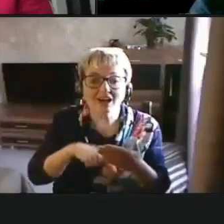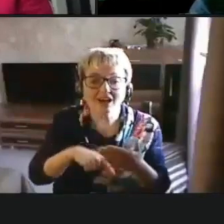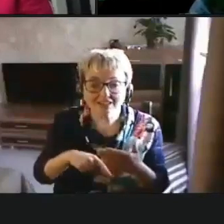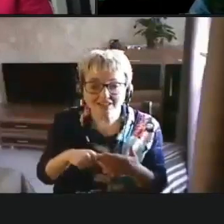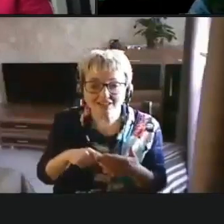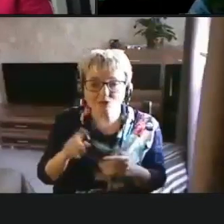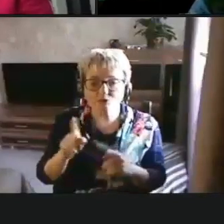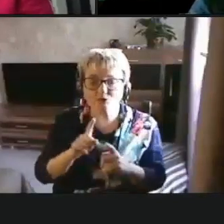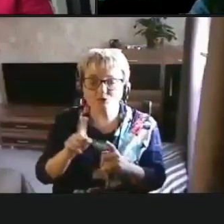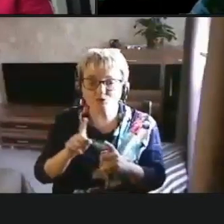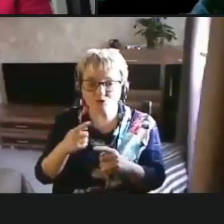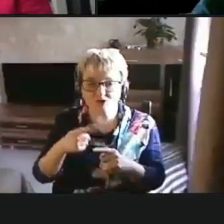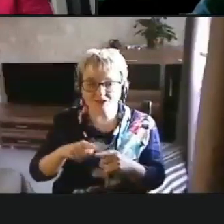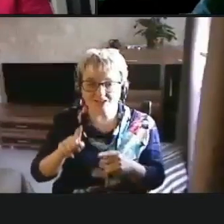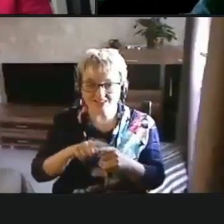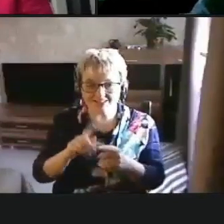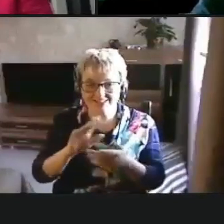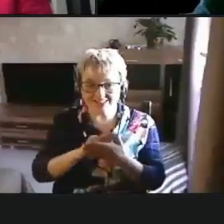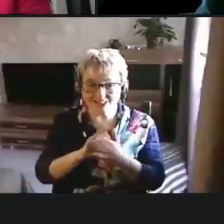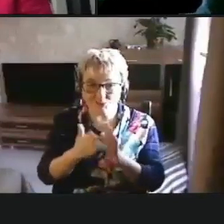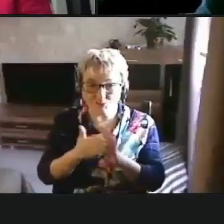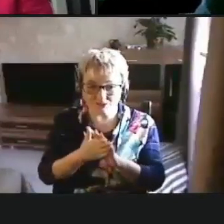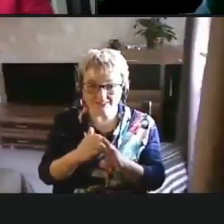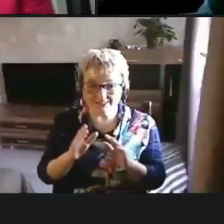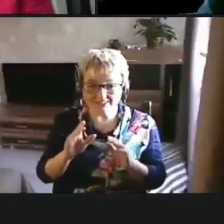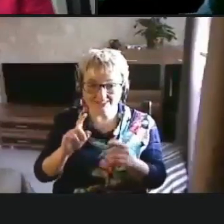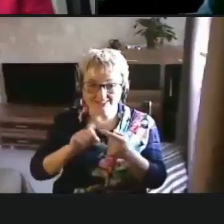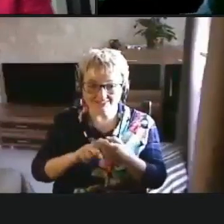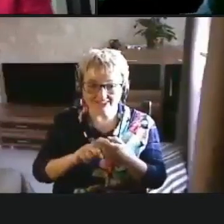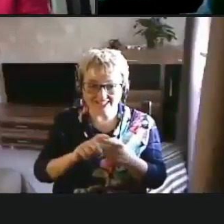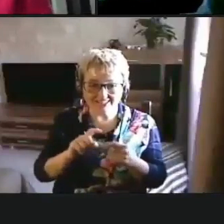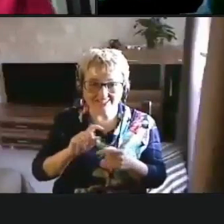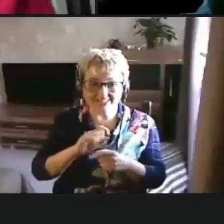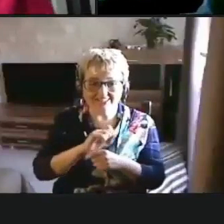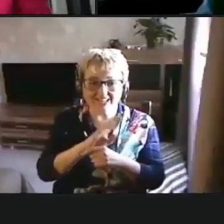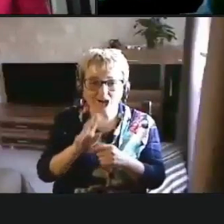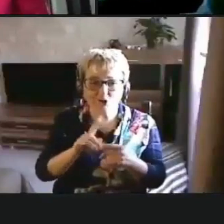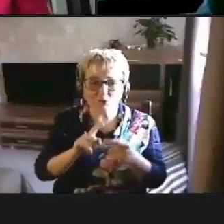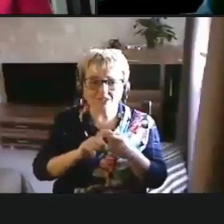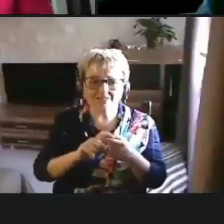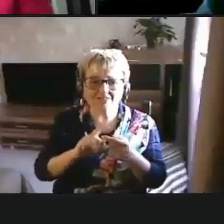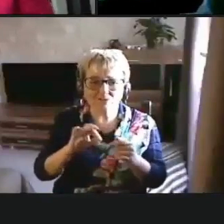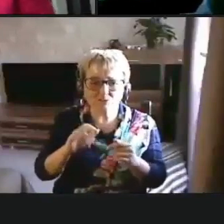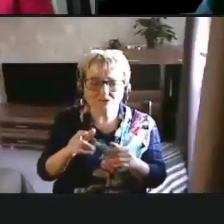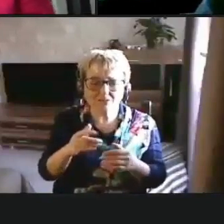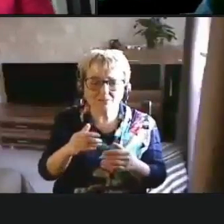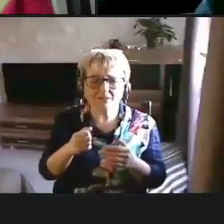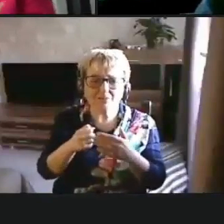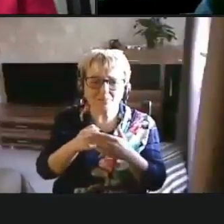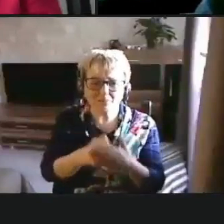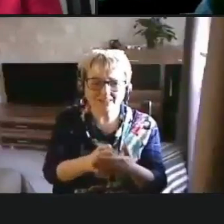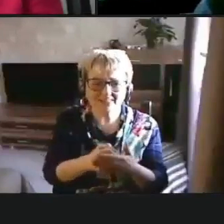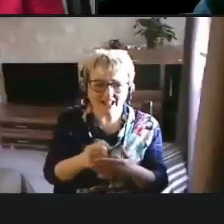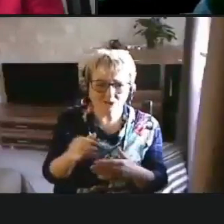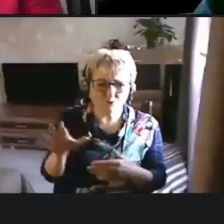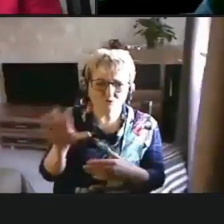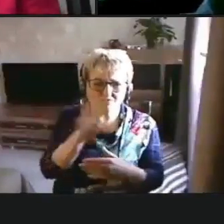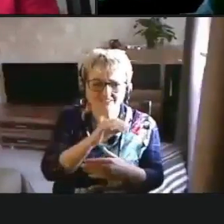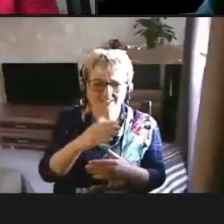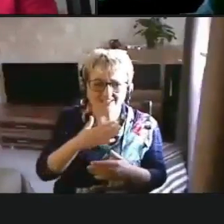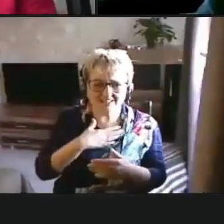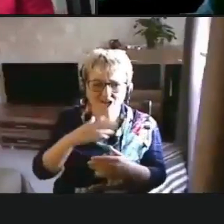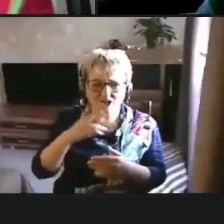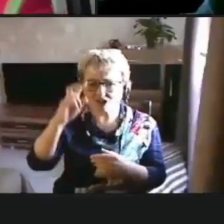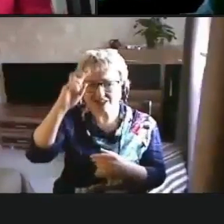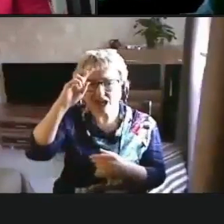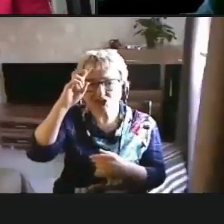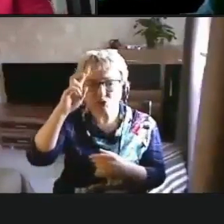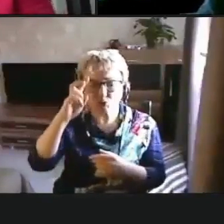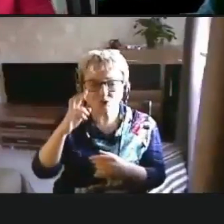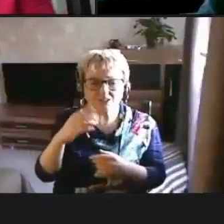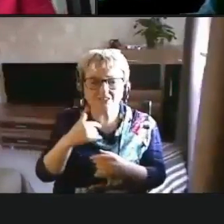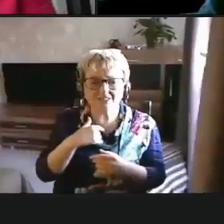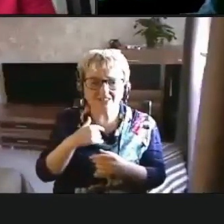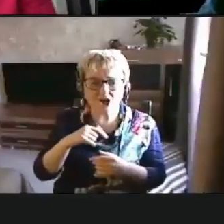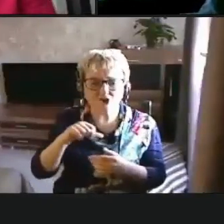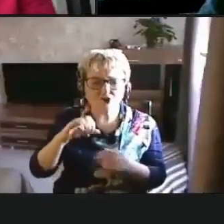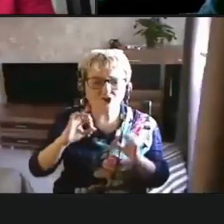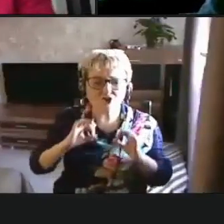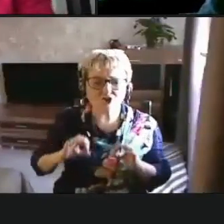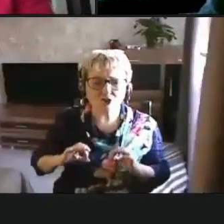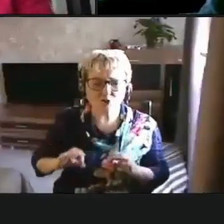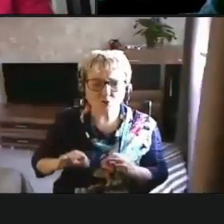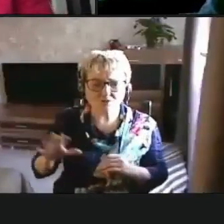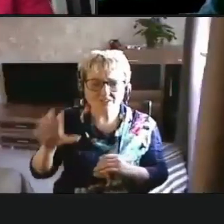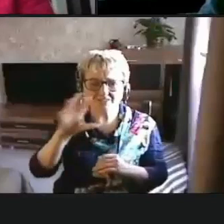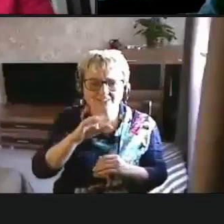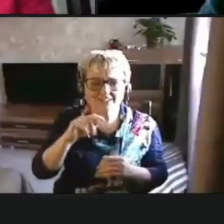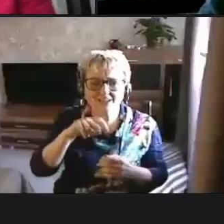вот эта ситуация, связанная с коронавирусом, она подтолкнет всех наших государств, наших чиновников к решению